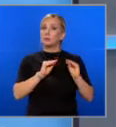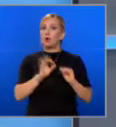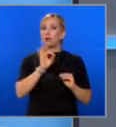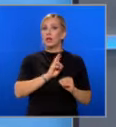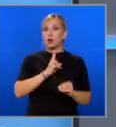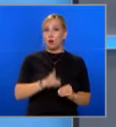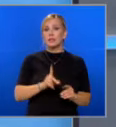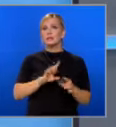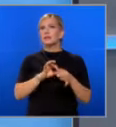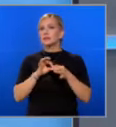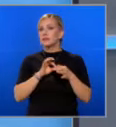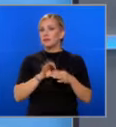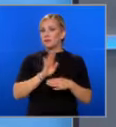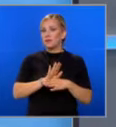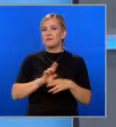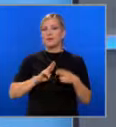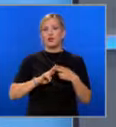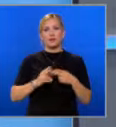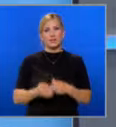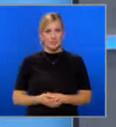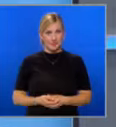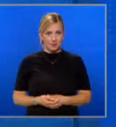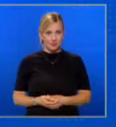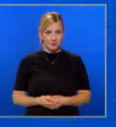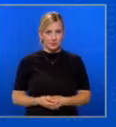Колев и независимия депутат Виктория Василева.